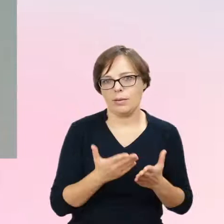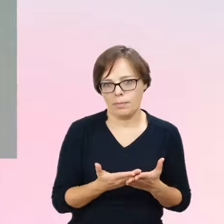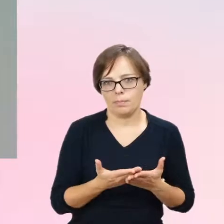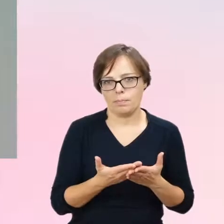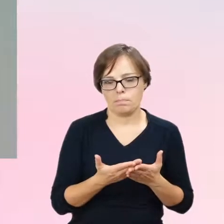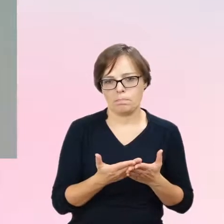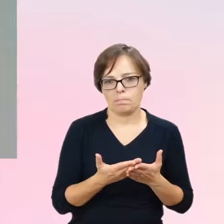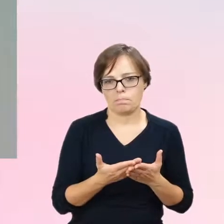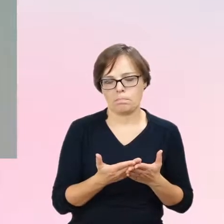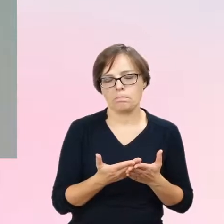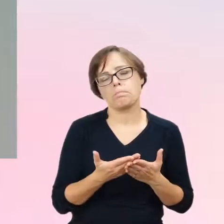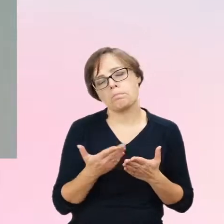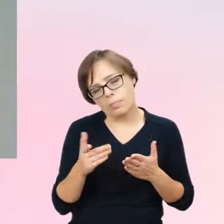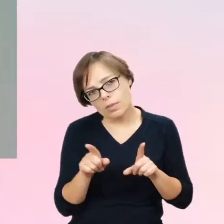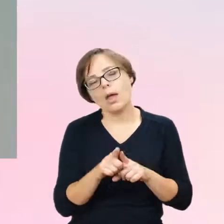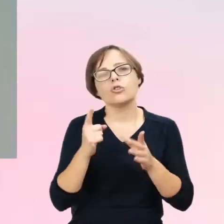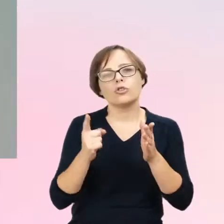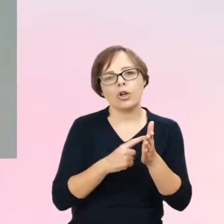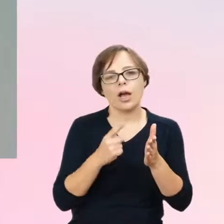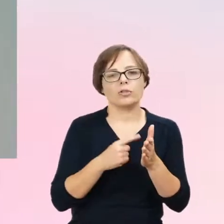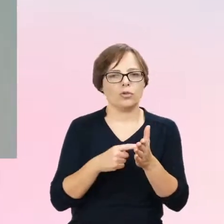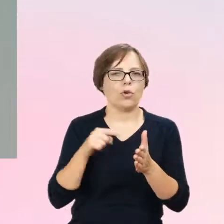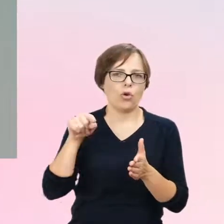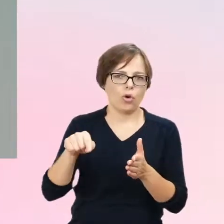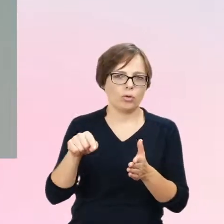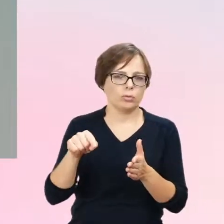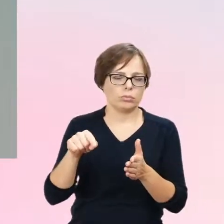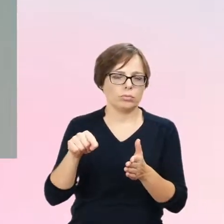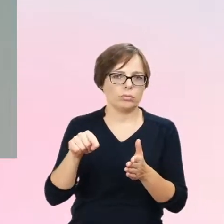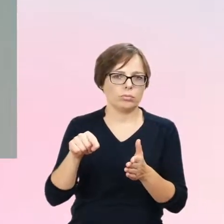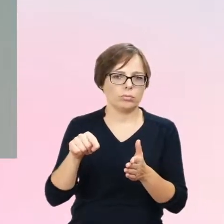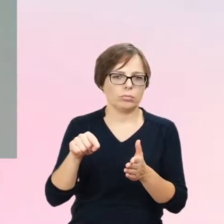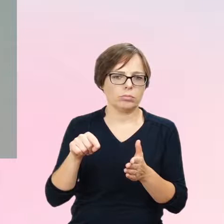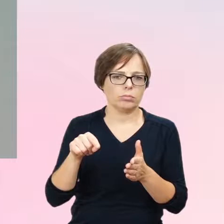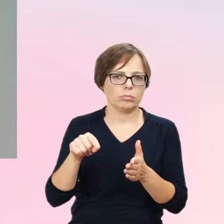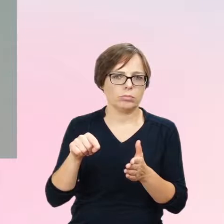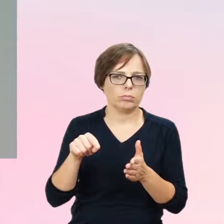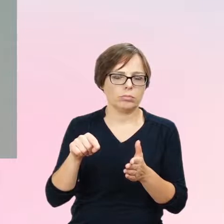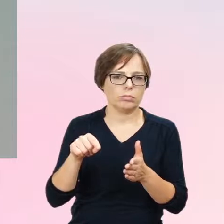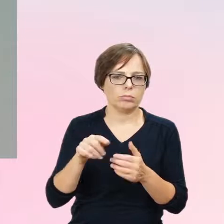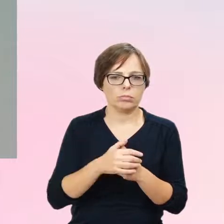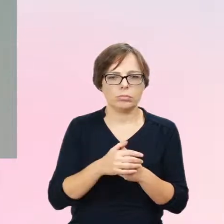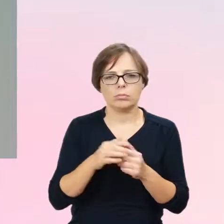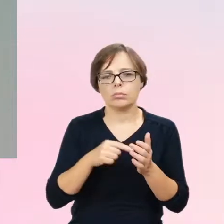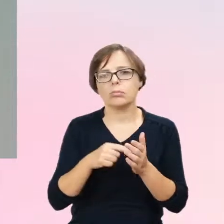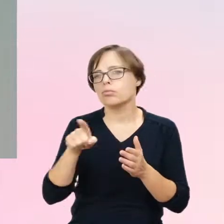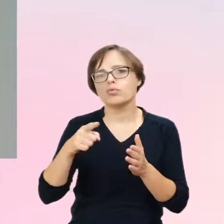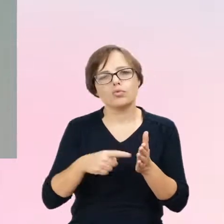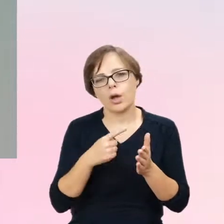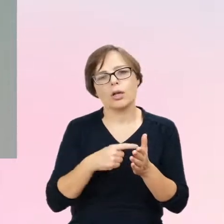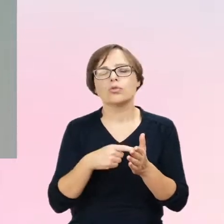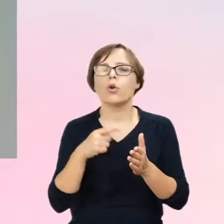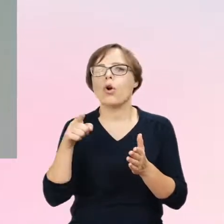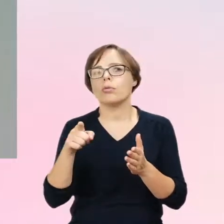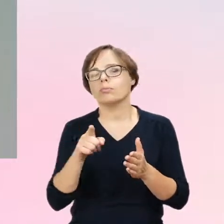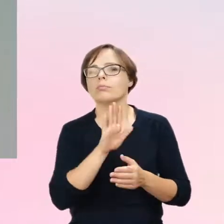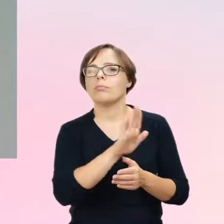często też objawy obsesyjno-kompulsyjne są bardzo, znaczy one bardzo często występują u osób